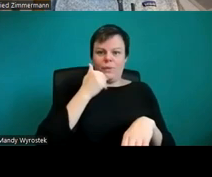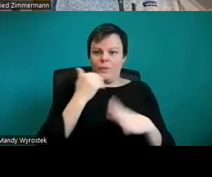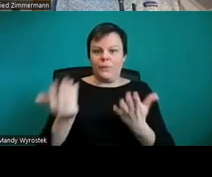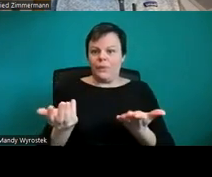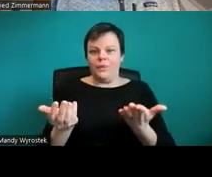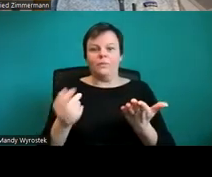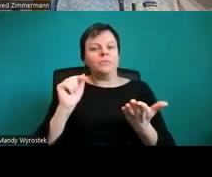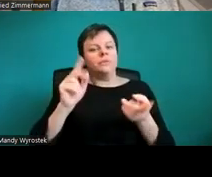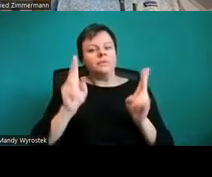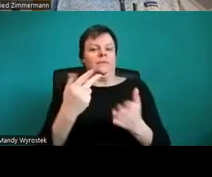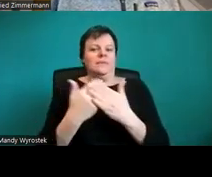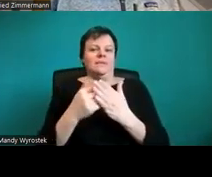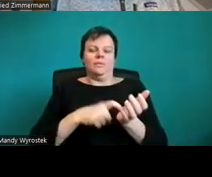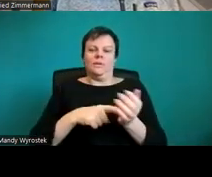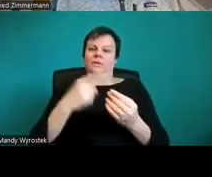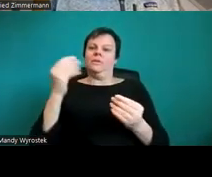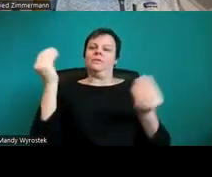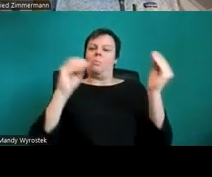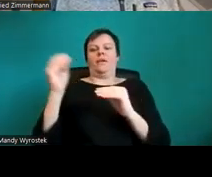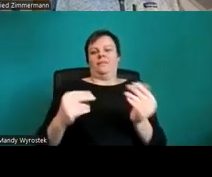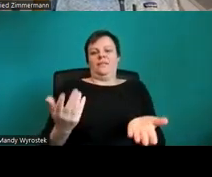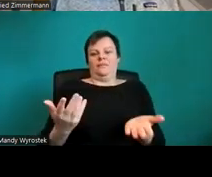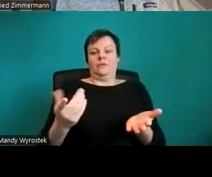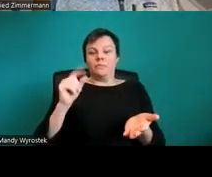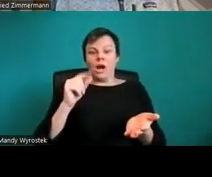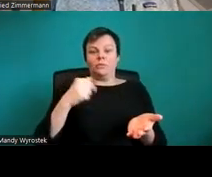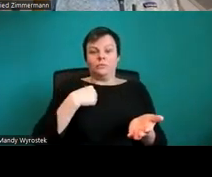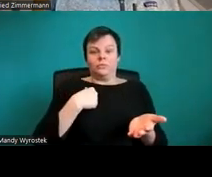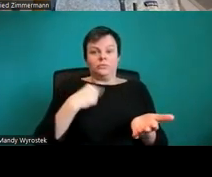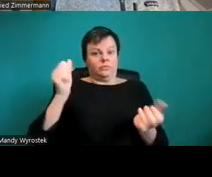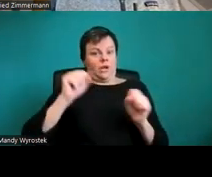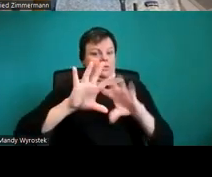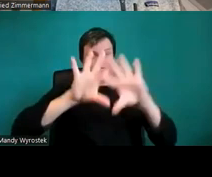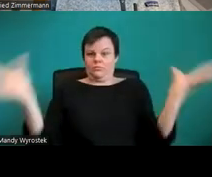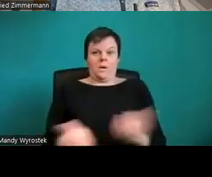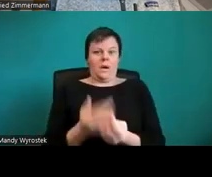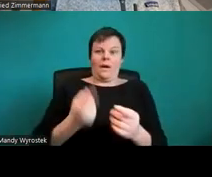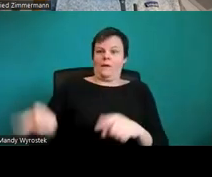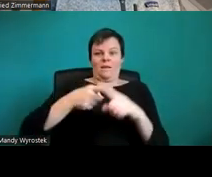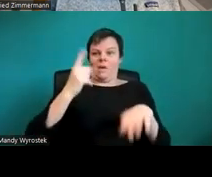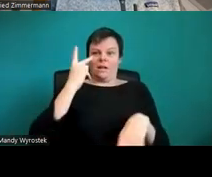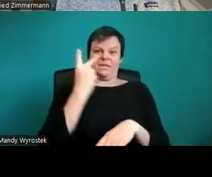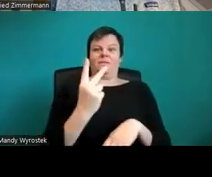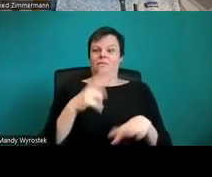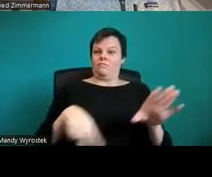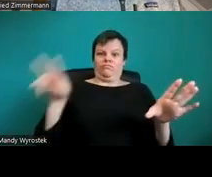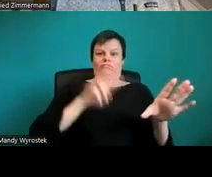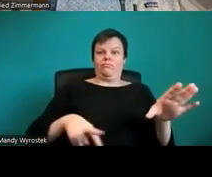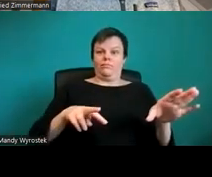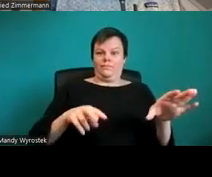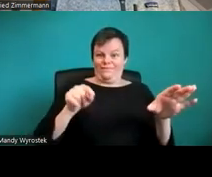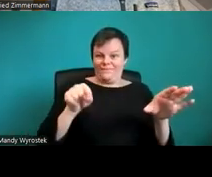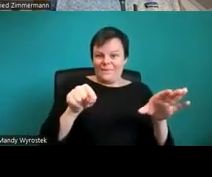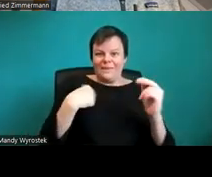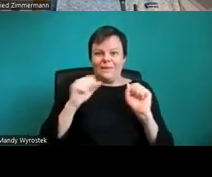Das heißt, ich kann alles auf einmal sehen hier. Ich kann auch darüber navigieren. Und habe die Möglichkeit, die einzelnen Punkte